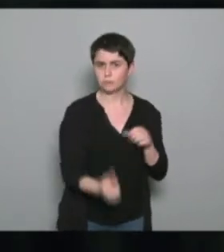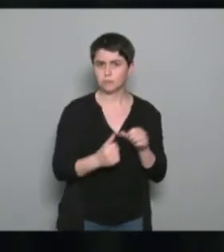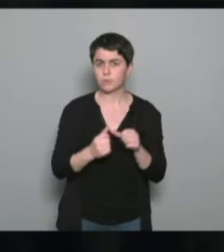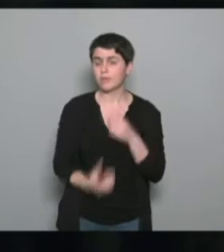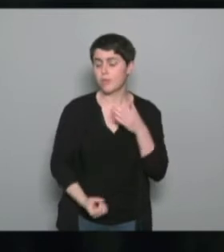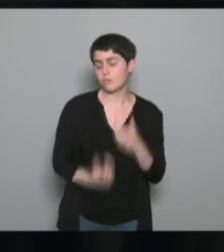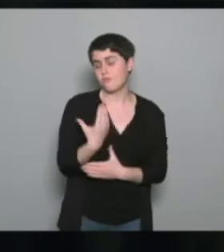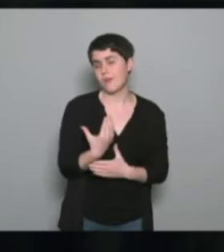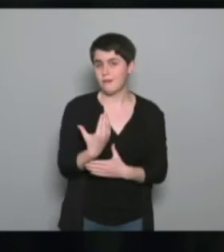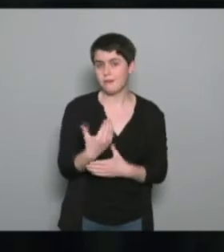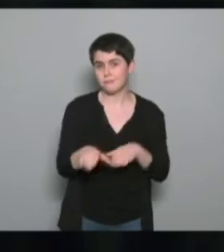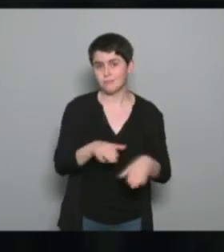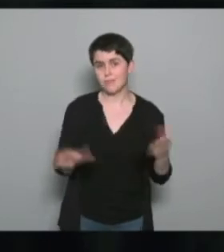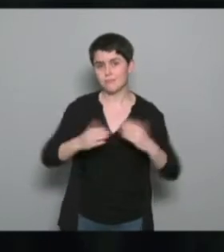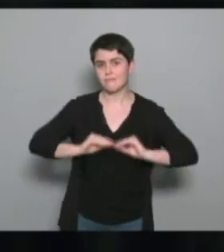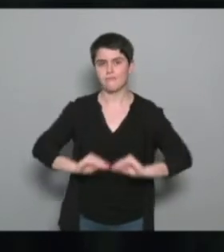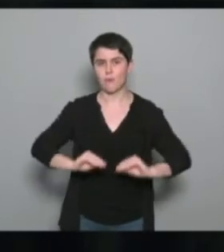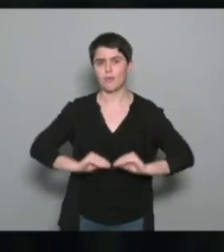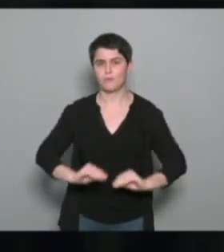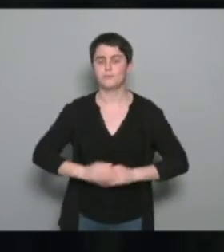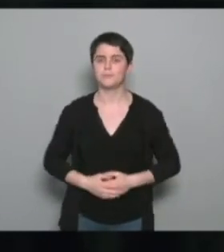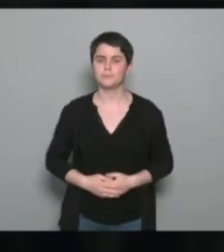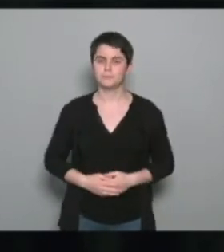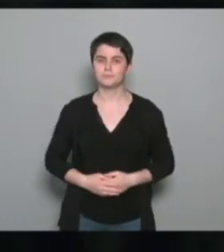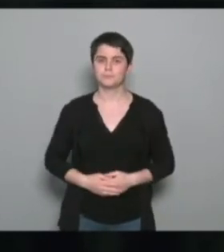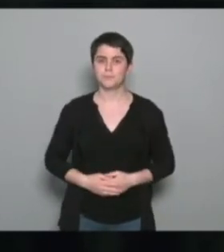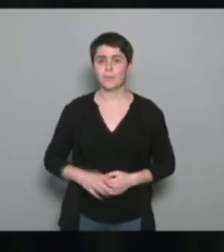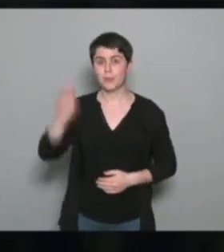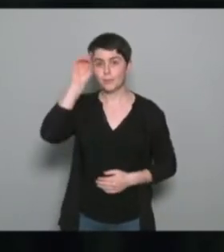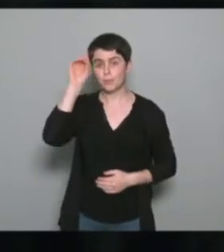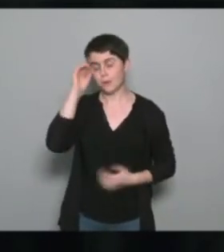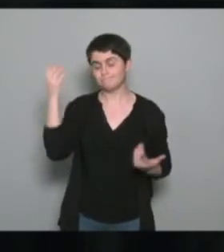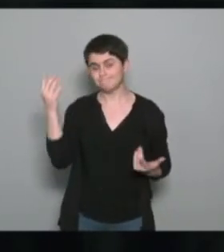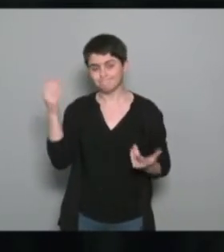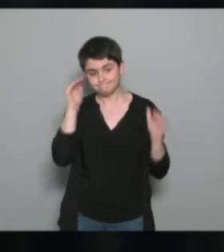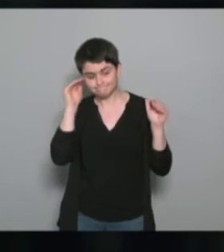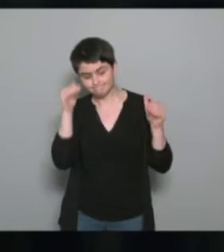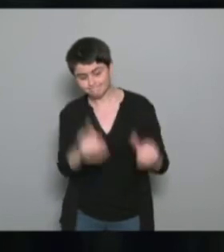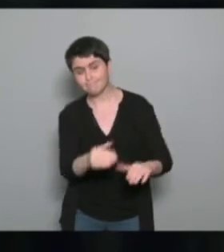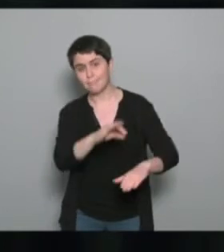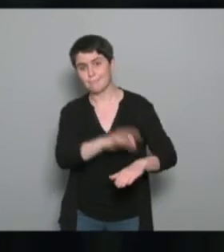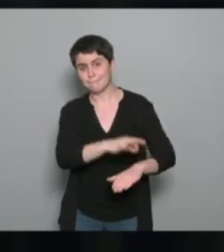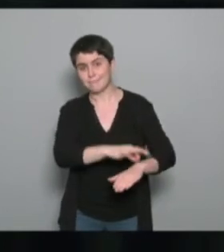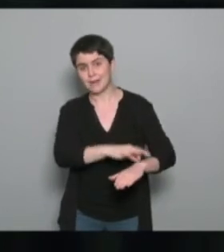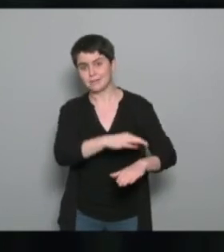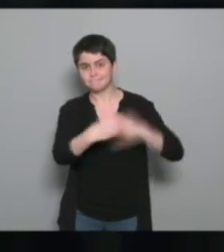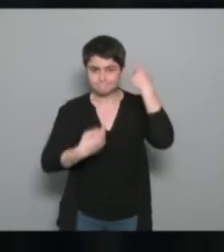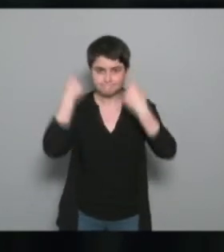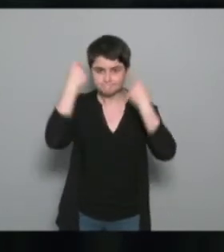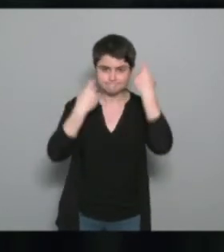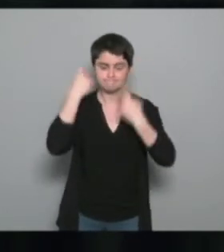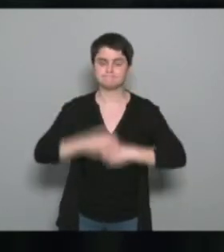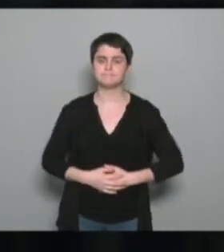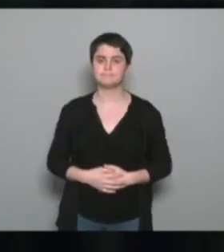de formation puisqu'on devait travailler notamment sur les pathologies. Donc dans un premier temps, des